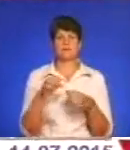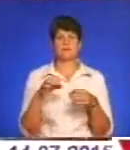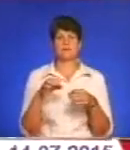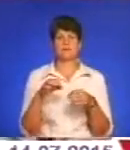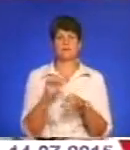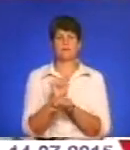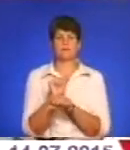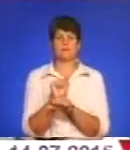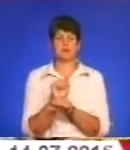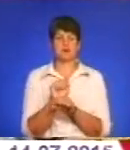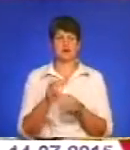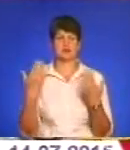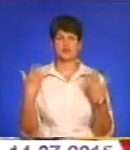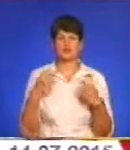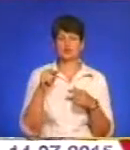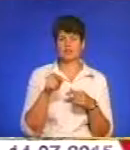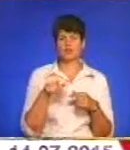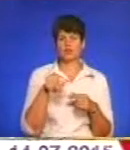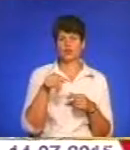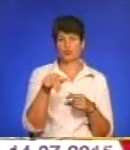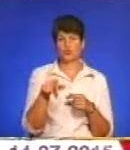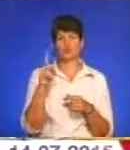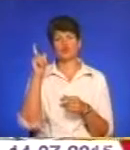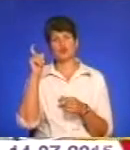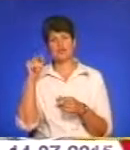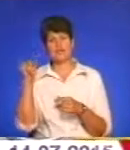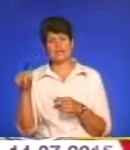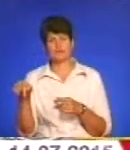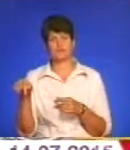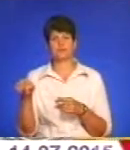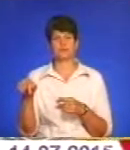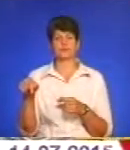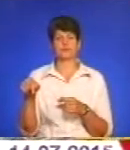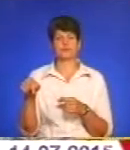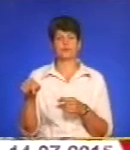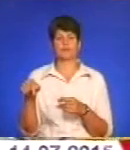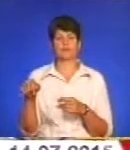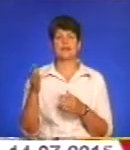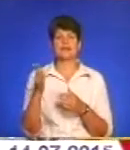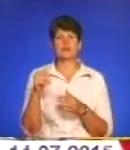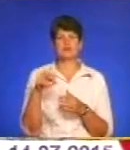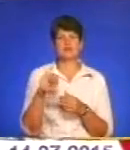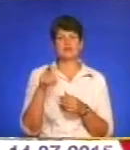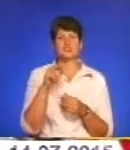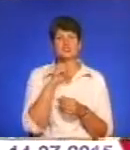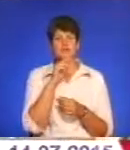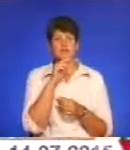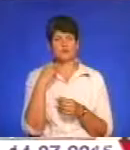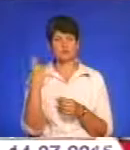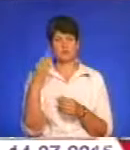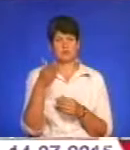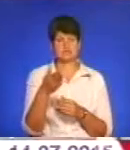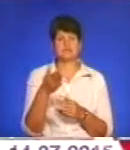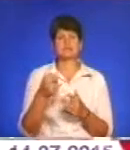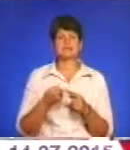з Теребовлі. Сюди йдуть прочани із Чорткова, які виходять із Черневест. Цей напрямок